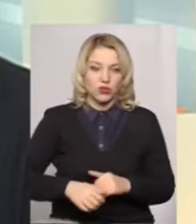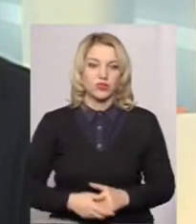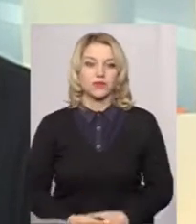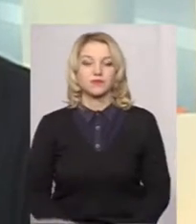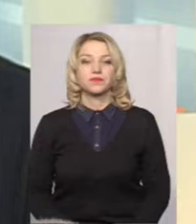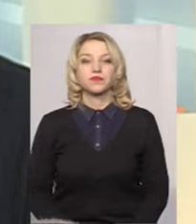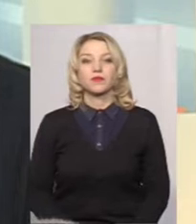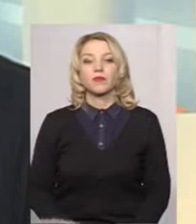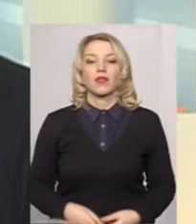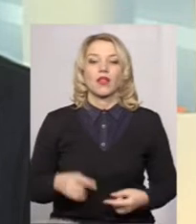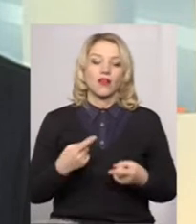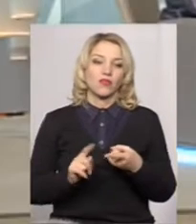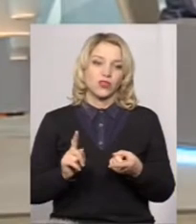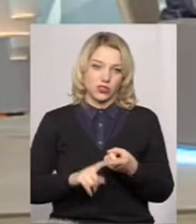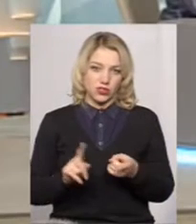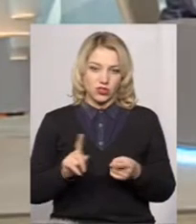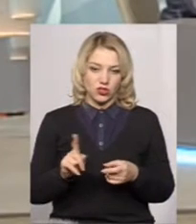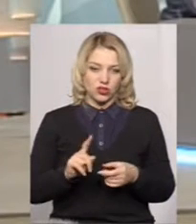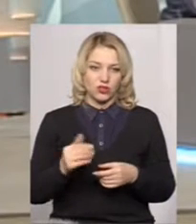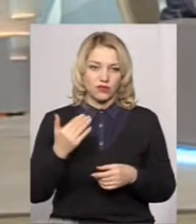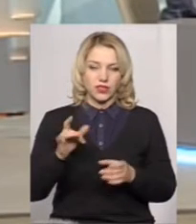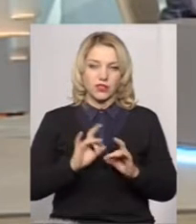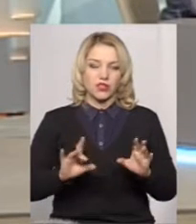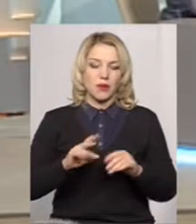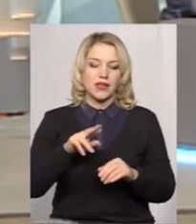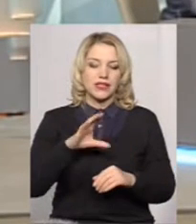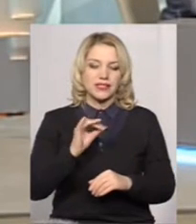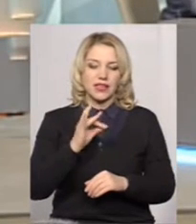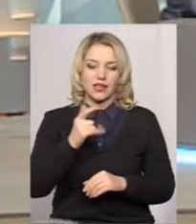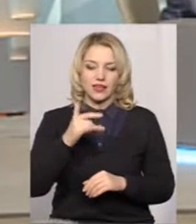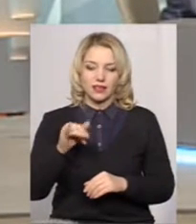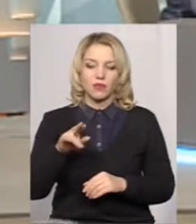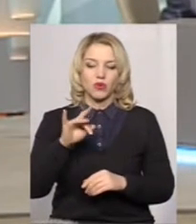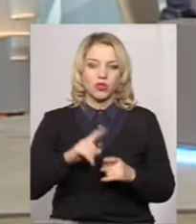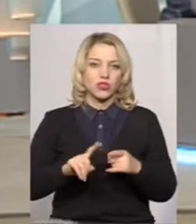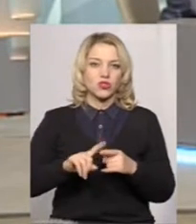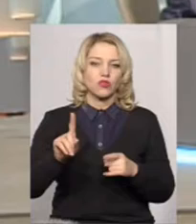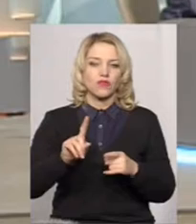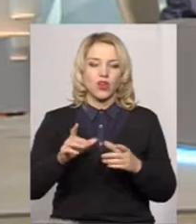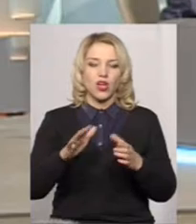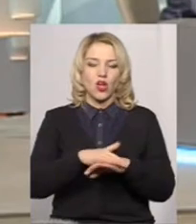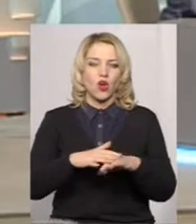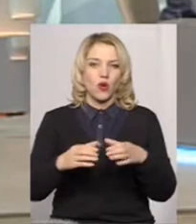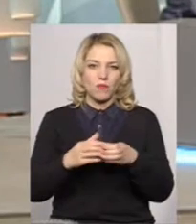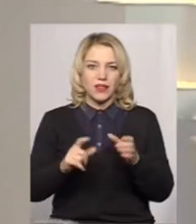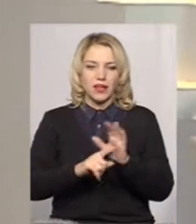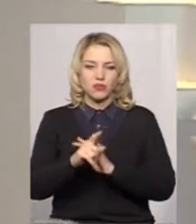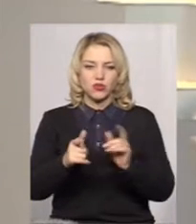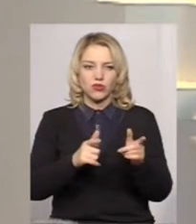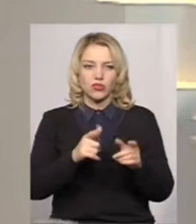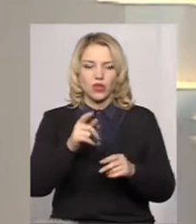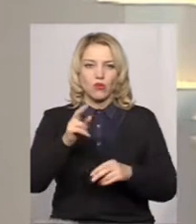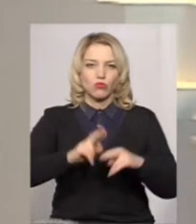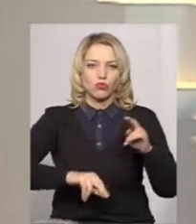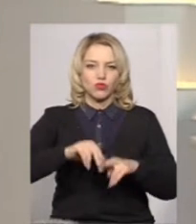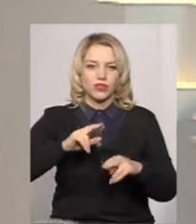Скажіть, пане Вярославе, ота тенденція, яку озвучив пан Сергій, про те, що в громадах починають будувати нові